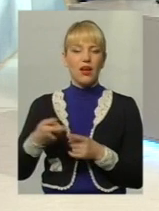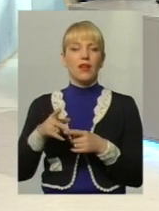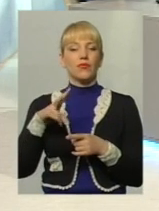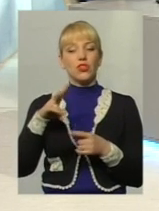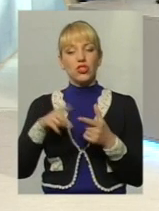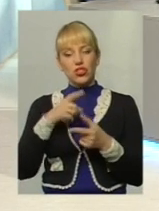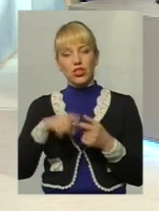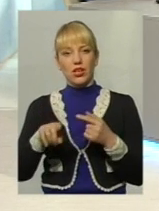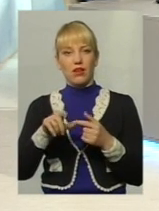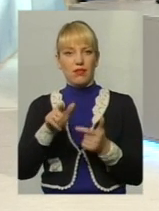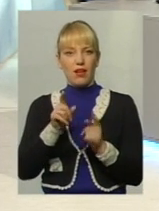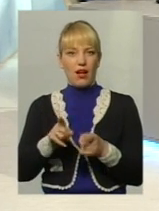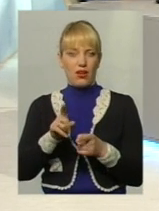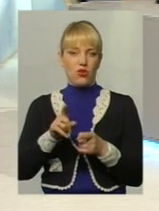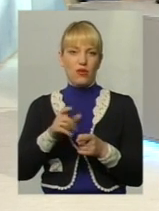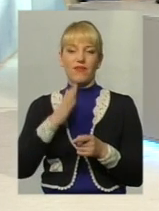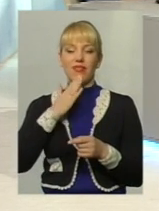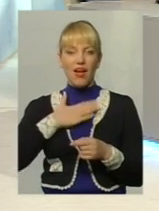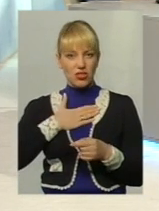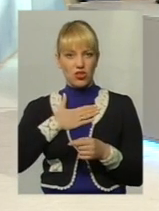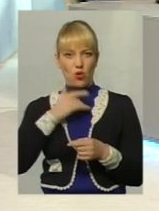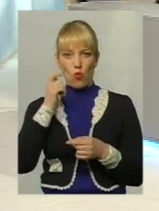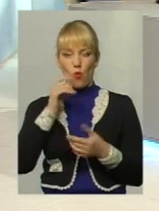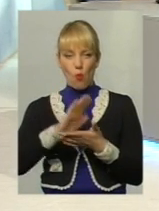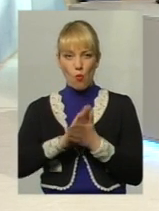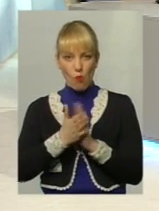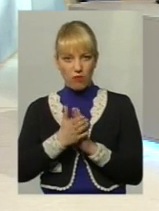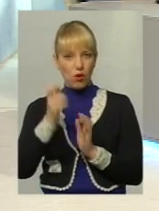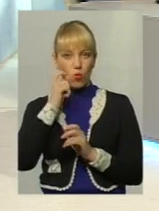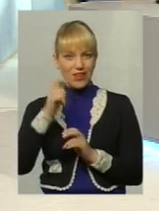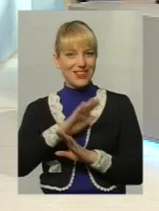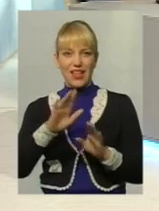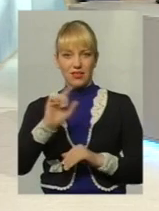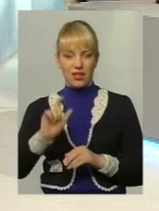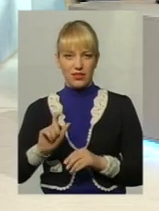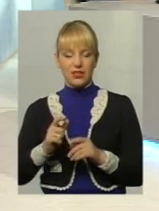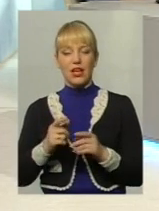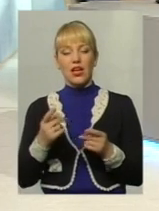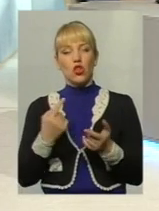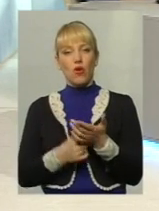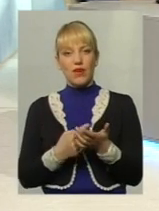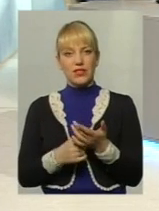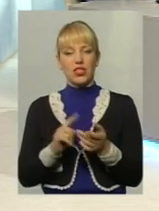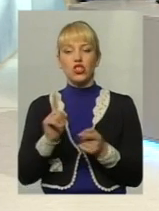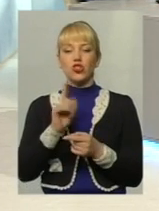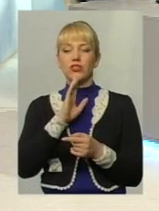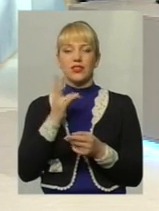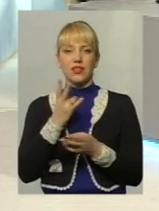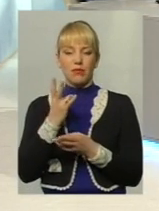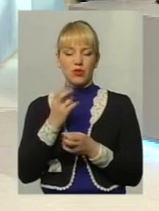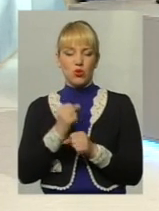в наших, не віталійських, жінці довести, і що для цього потрібно, аби утримувати,